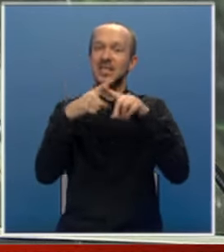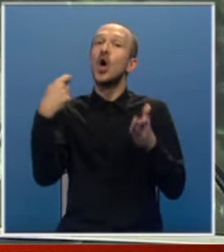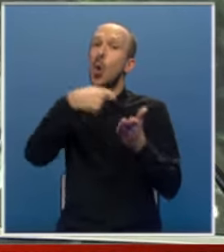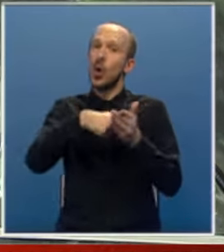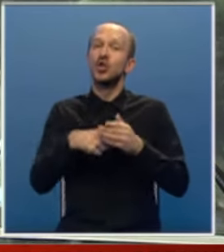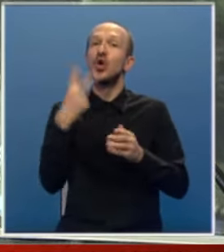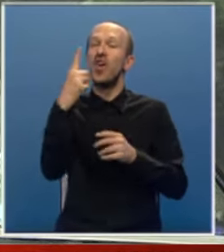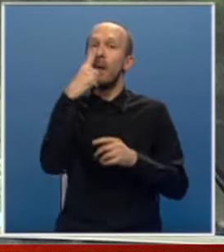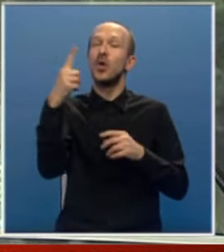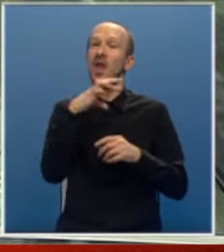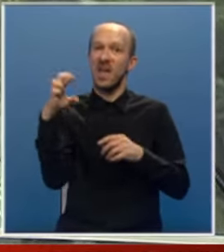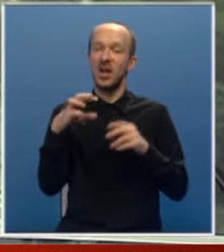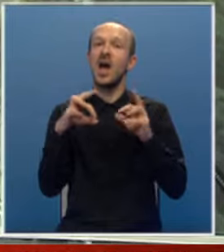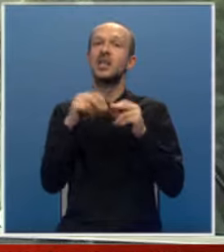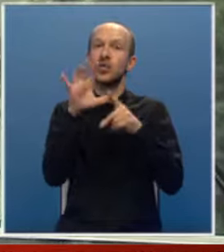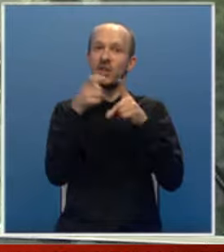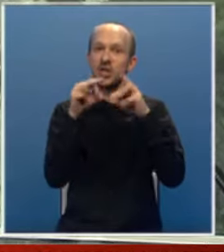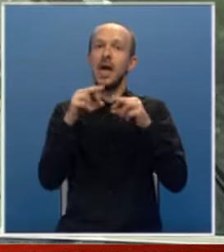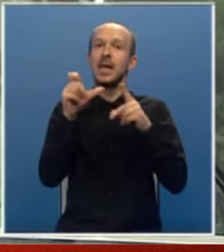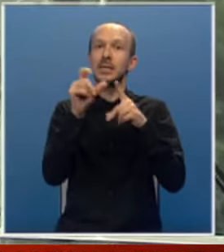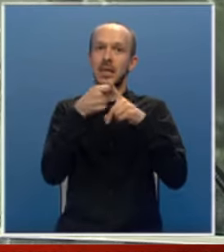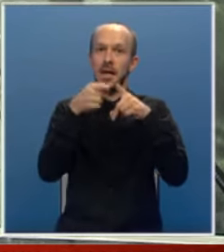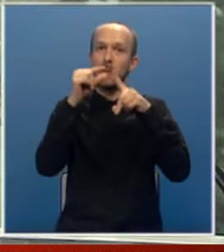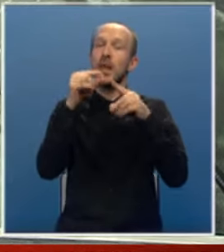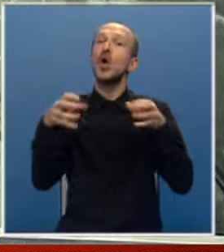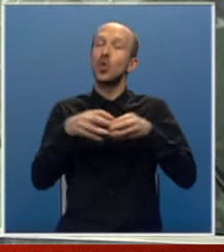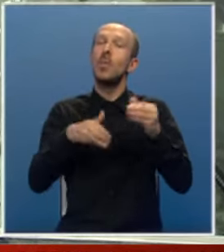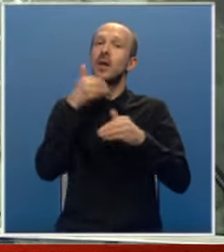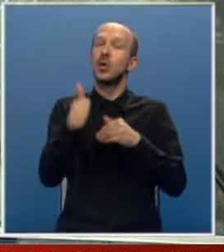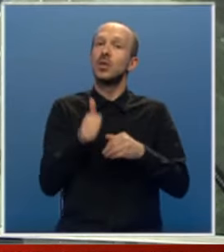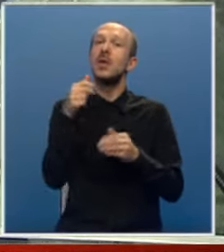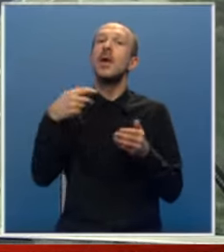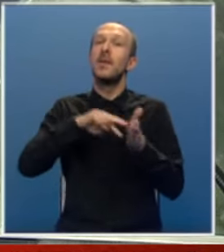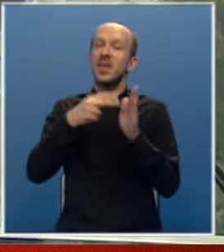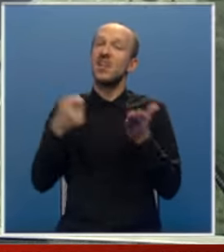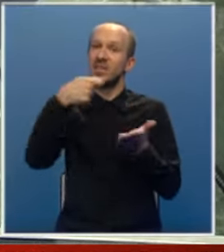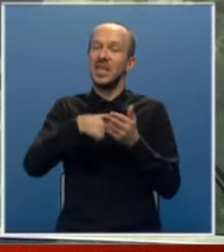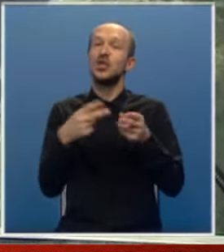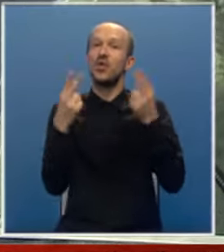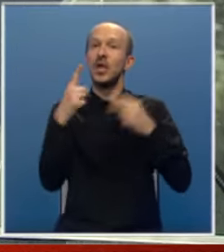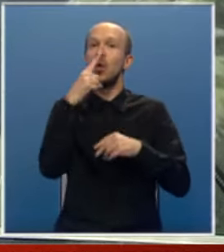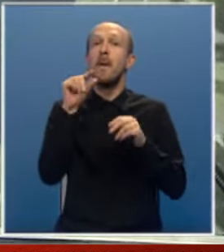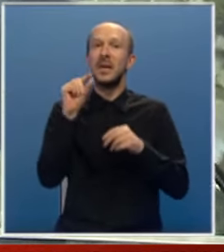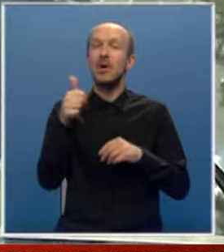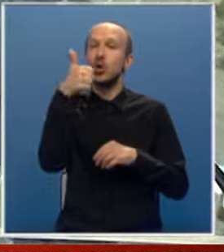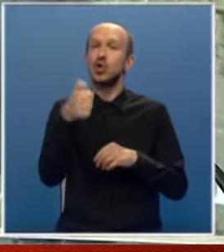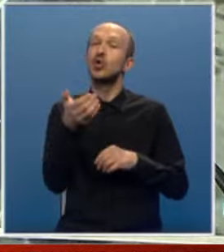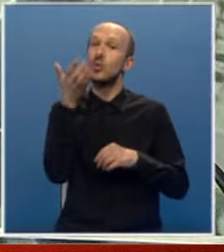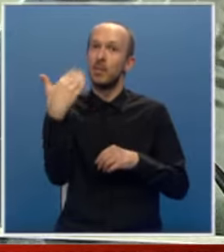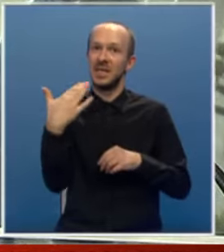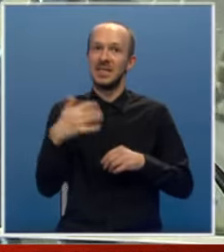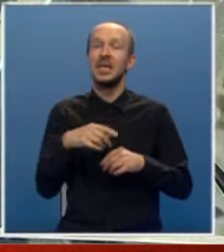Uloženo je 2 miliona evra, a slovačka SHP grupa u narednoj godini planira investiciju vrijednu minimalno 150